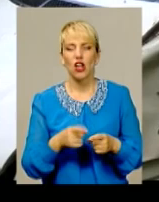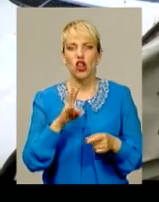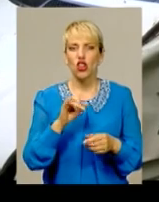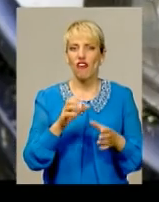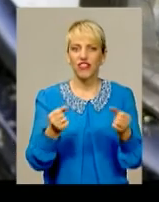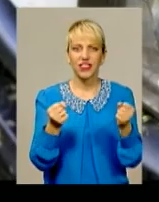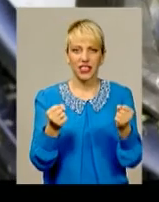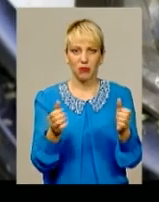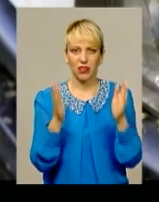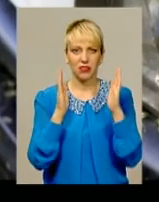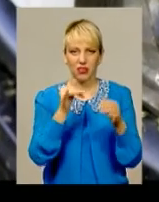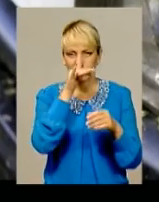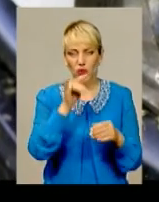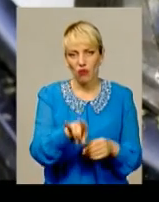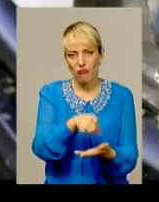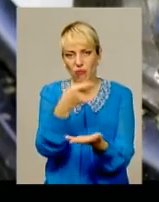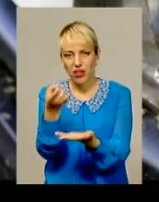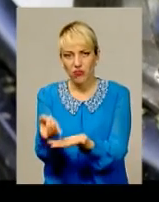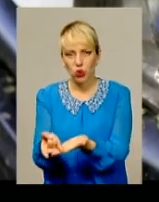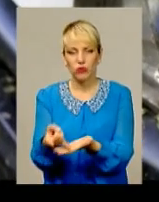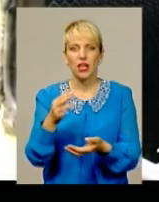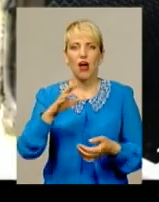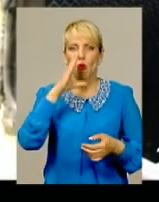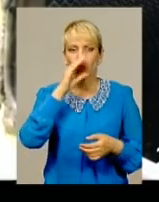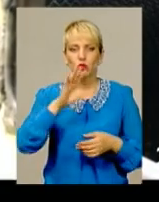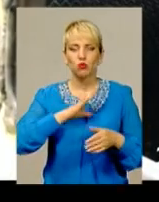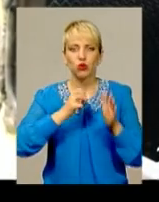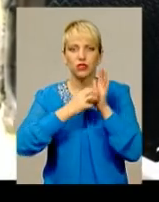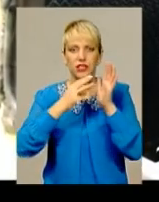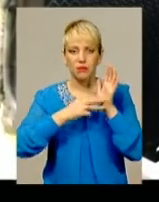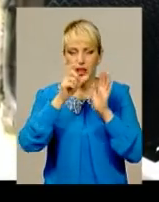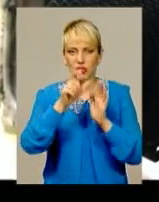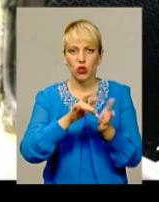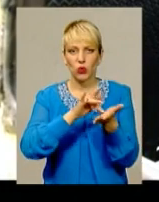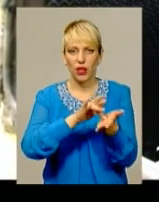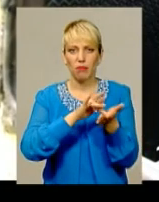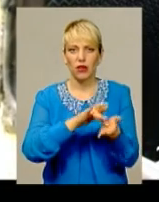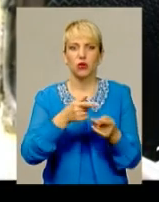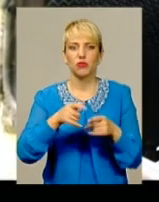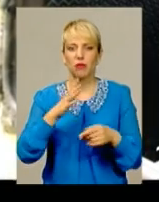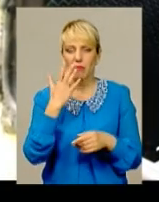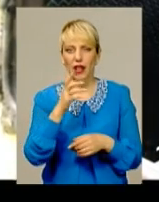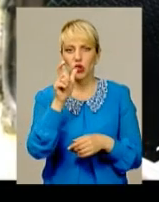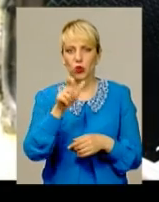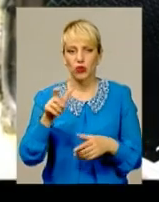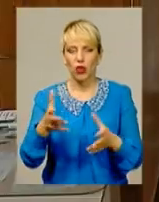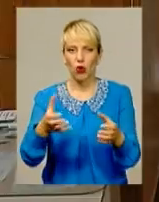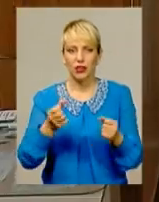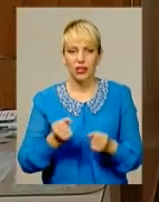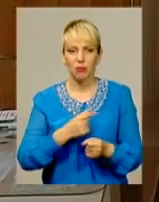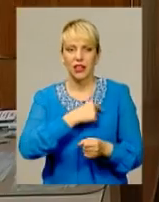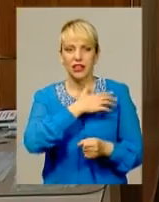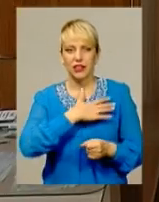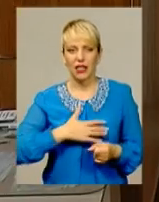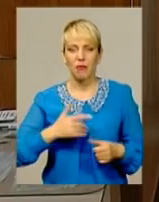автобус не вдалося і він перевернувся на бік. В бусі було 18 паломників. П'ятеро з них отримали численні травми, серед них і дитина. Ще